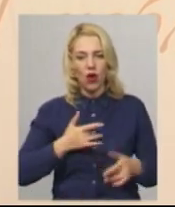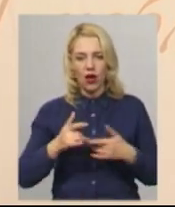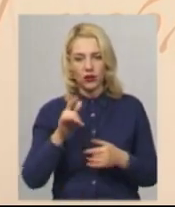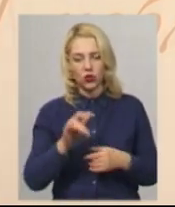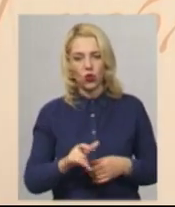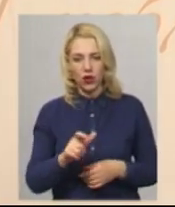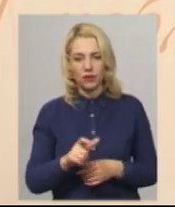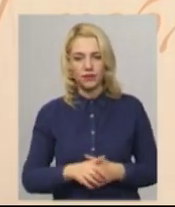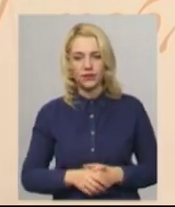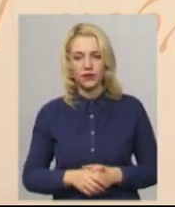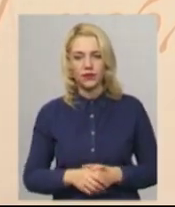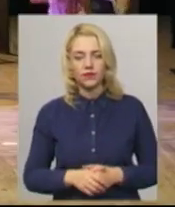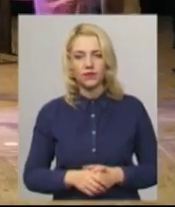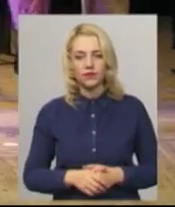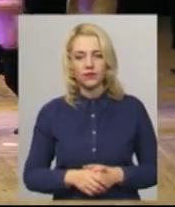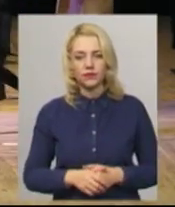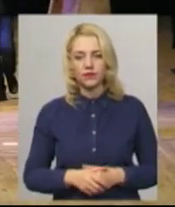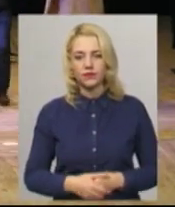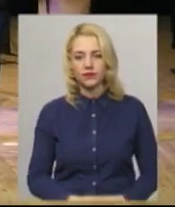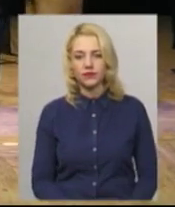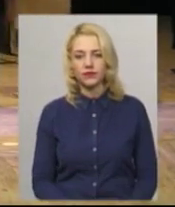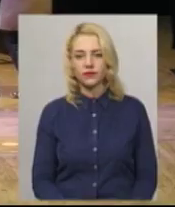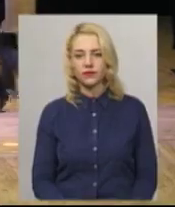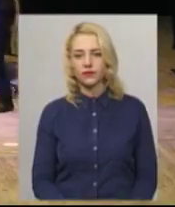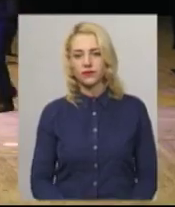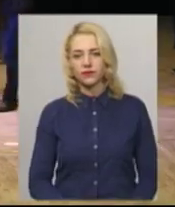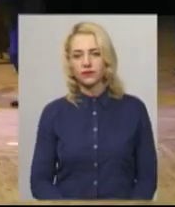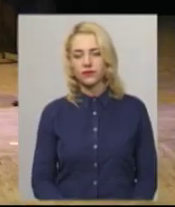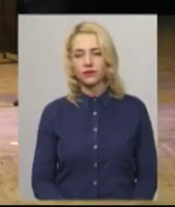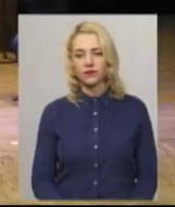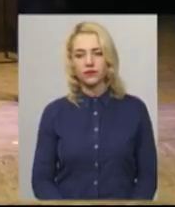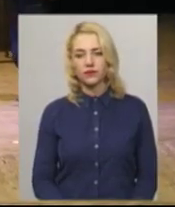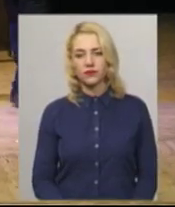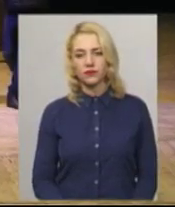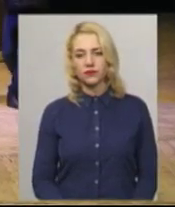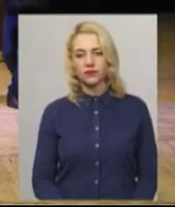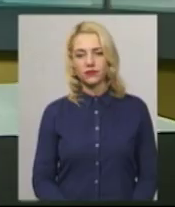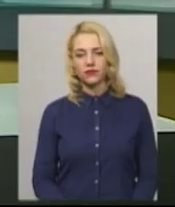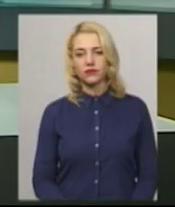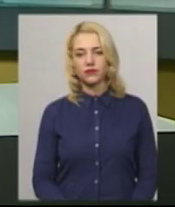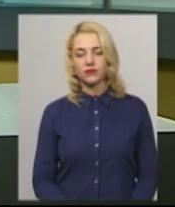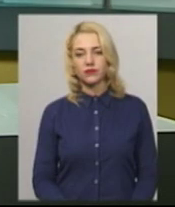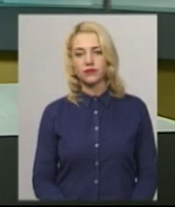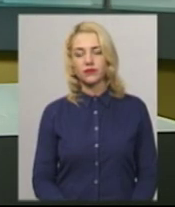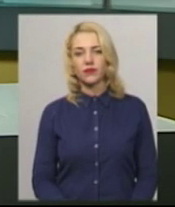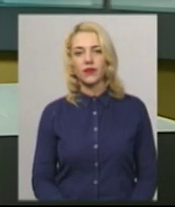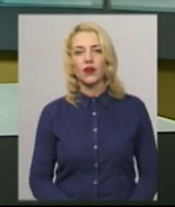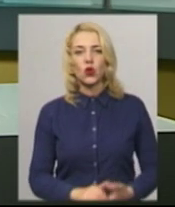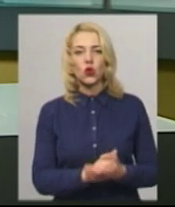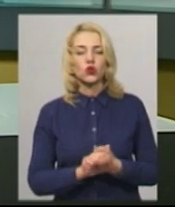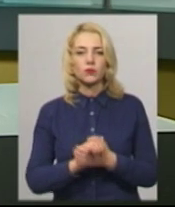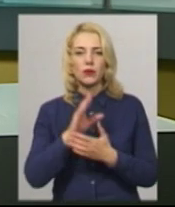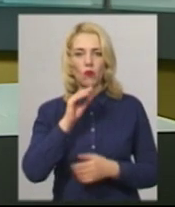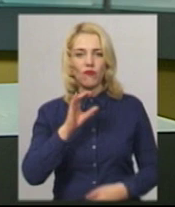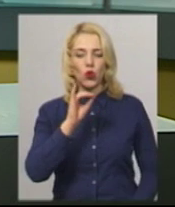Микола Іванович Валівоць. Тетяна Ворожцова, Дем'ян Цегольник. Новини на Суспільному. Хмельницький. Суспільний мовник